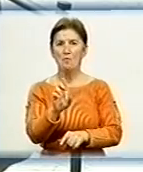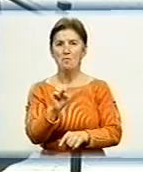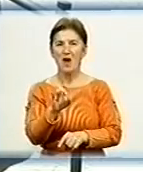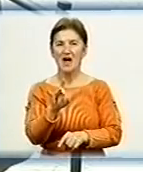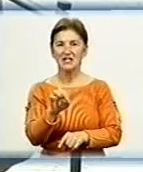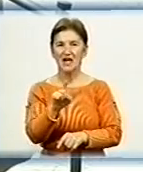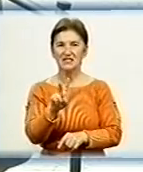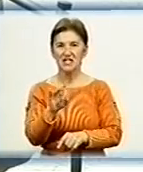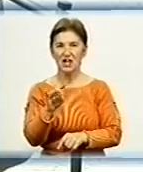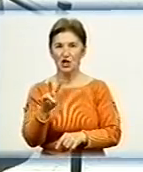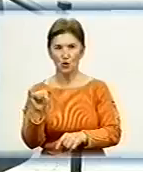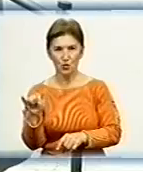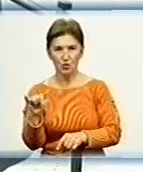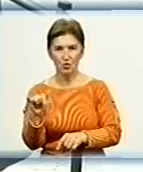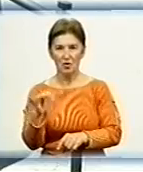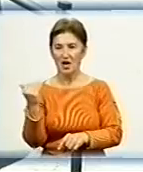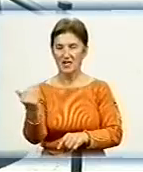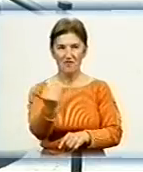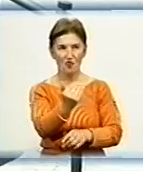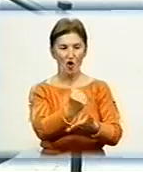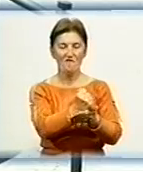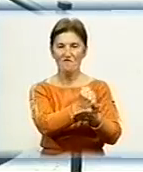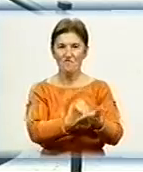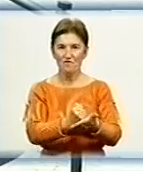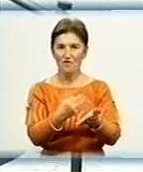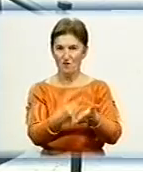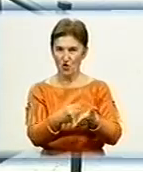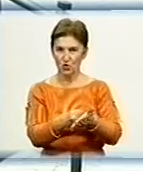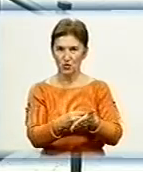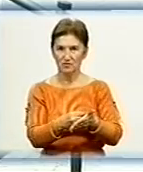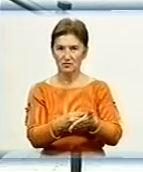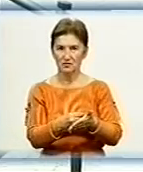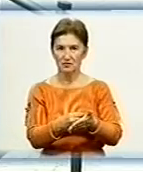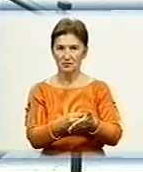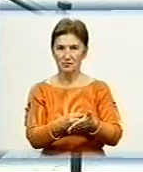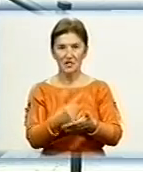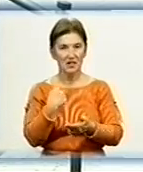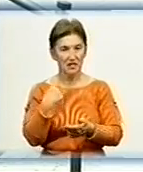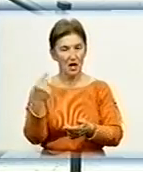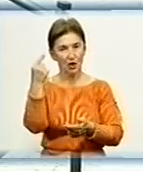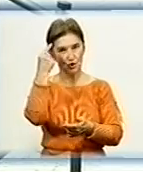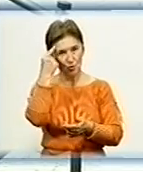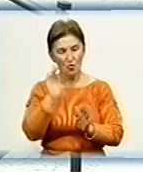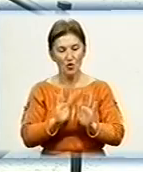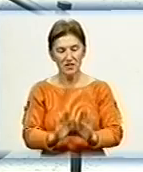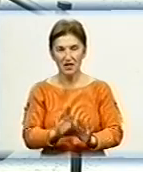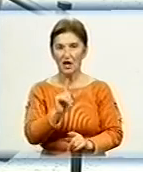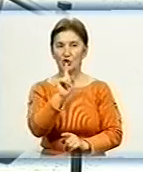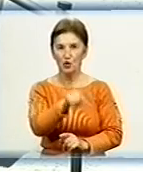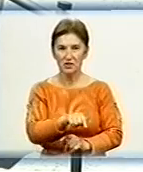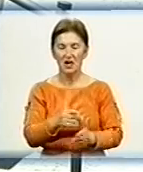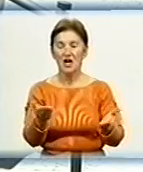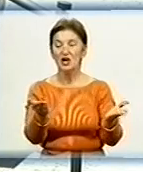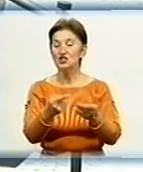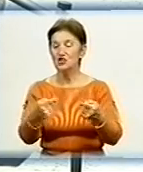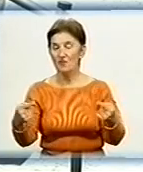і його фонду «Добротвір». Я думаю, що тільки тоді ми чогось доб